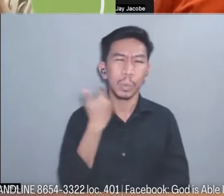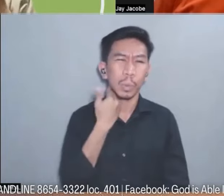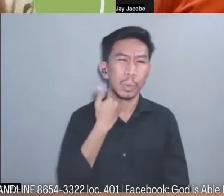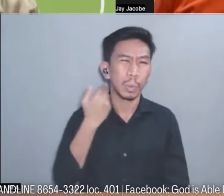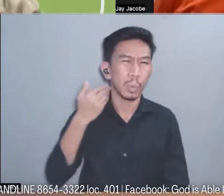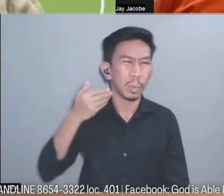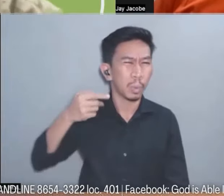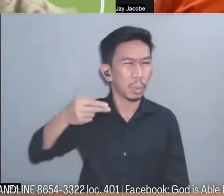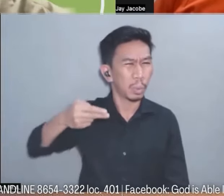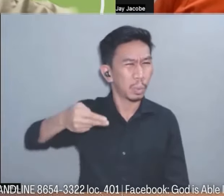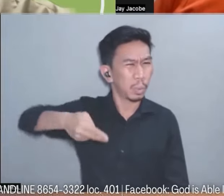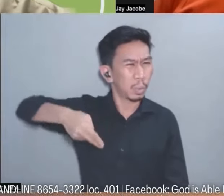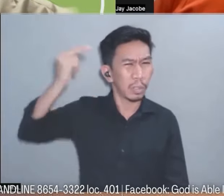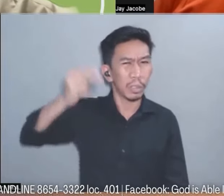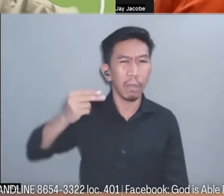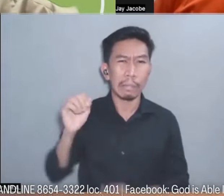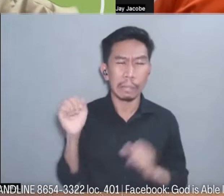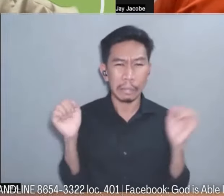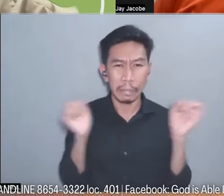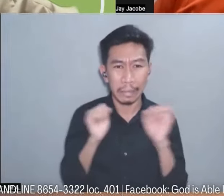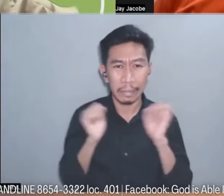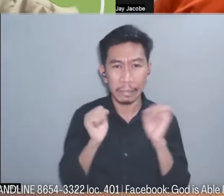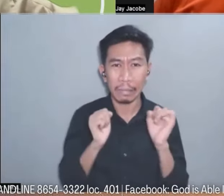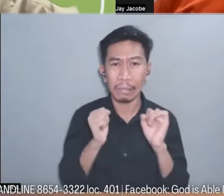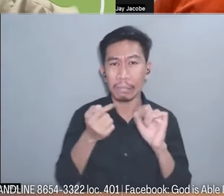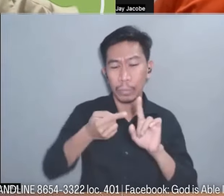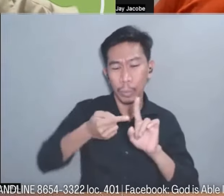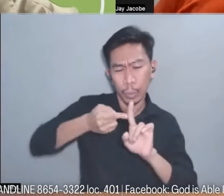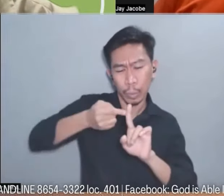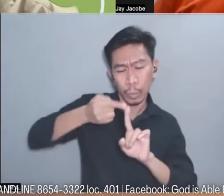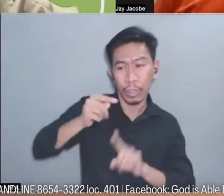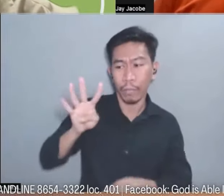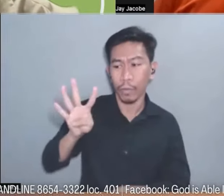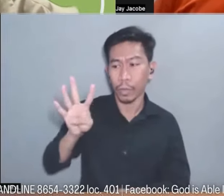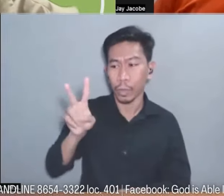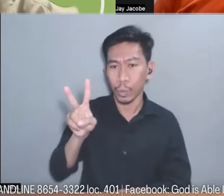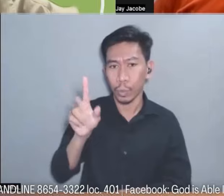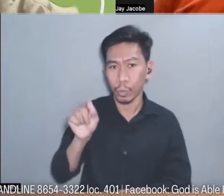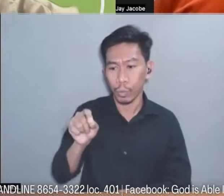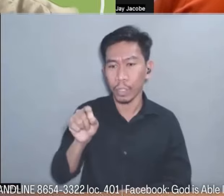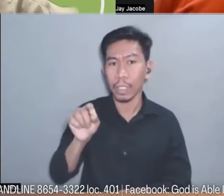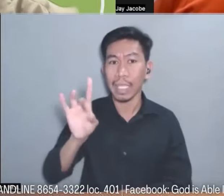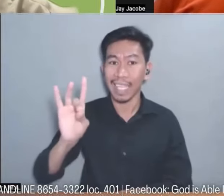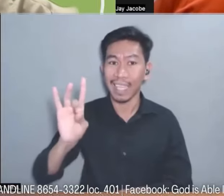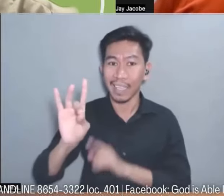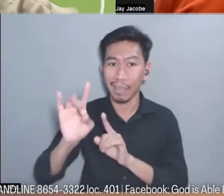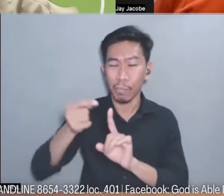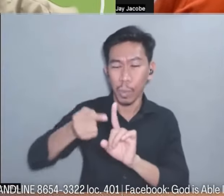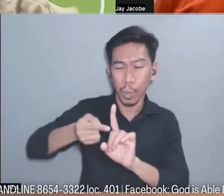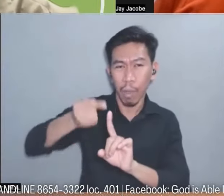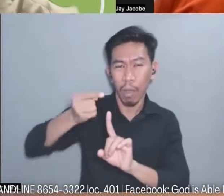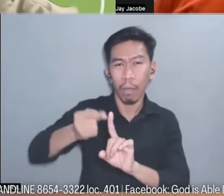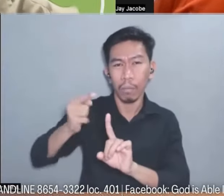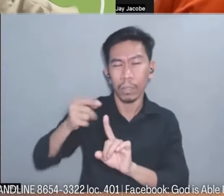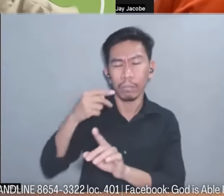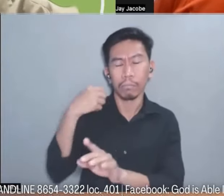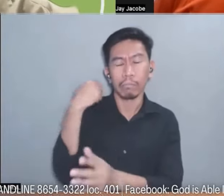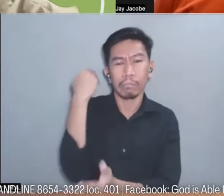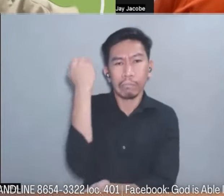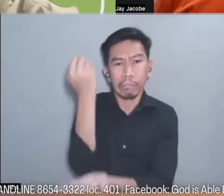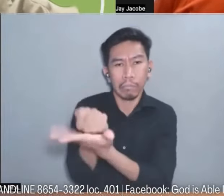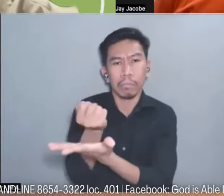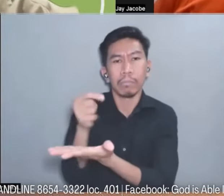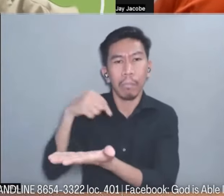umabot po ito ng 42.8 hanggang ako po ay nawala ng malay at dinala po ako sa hospital at